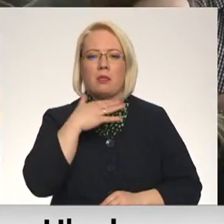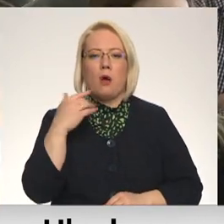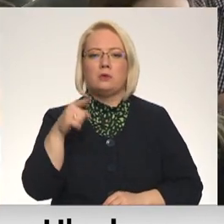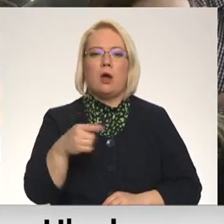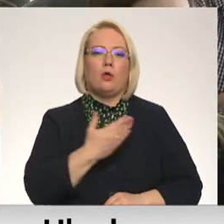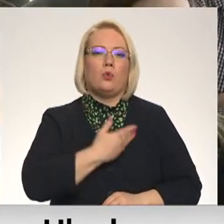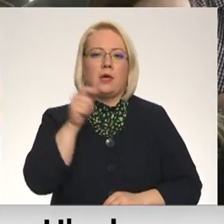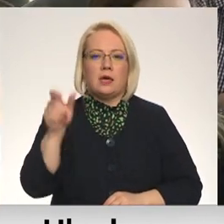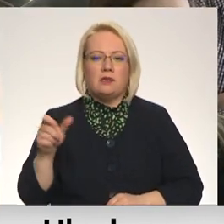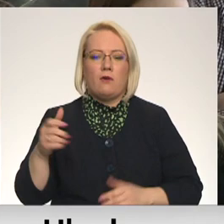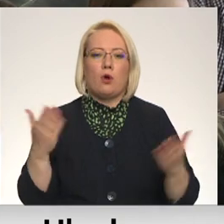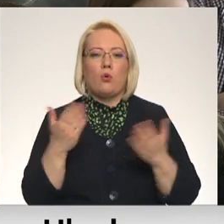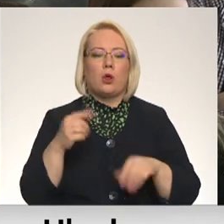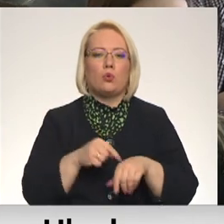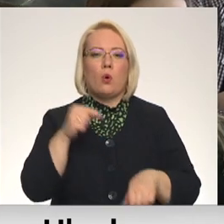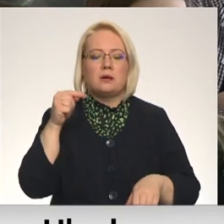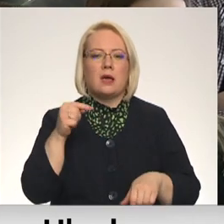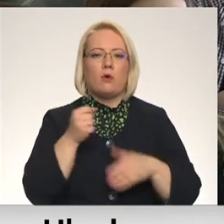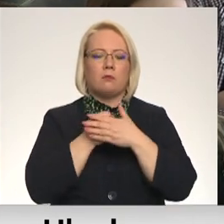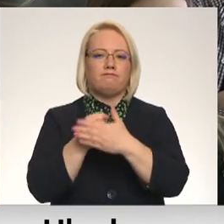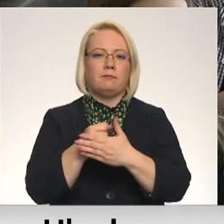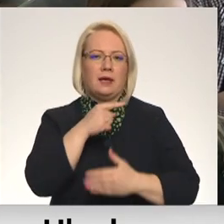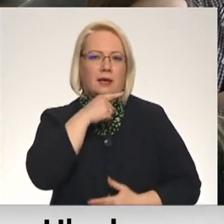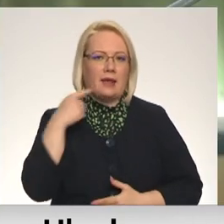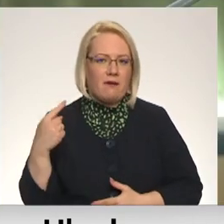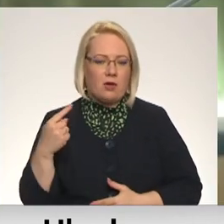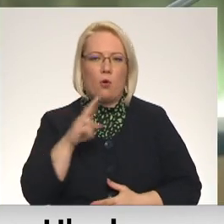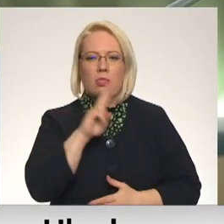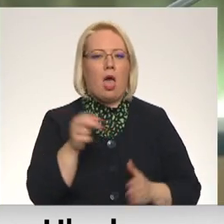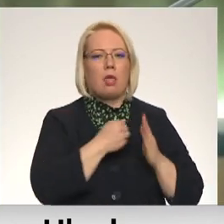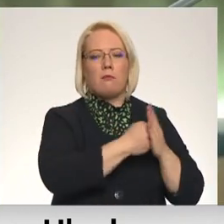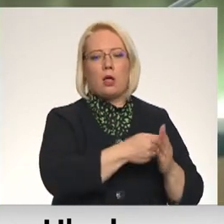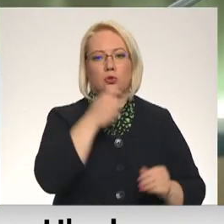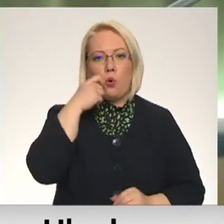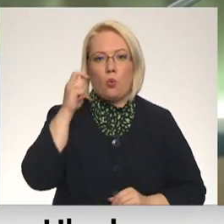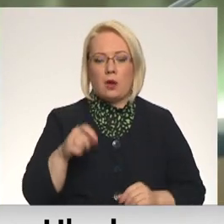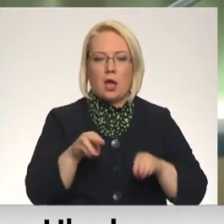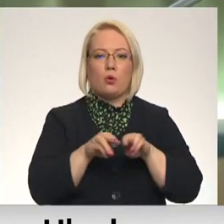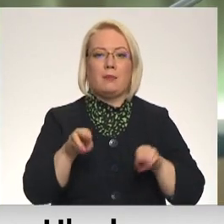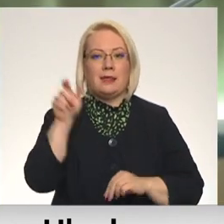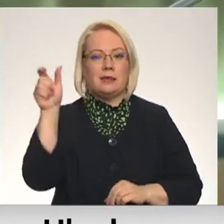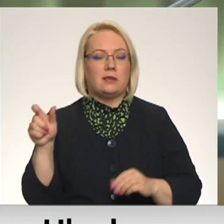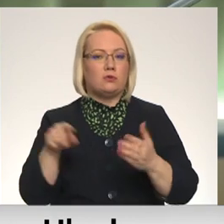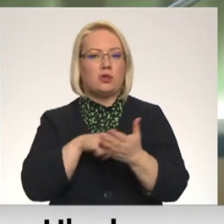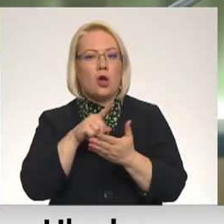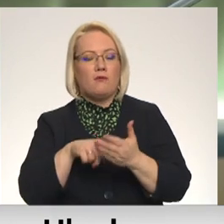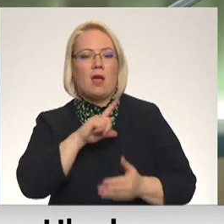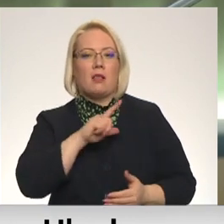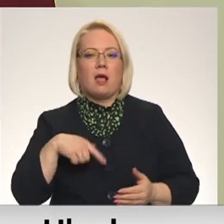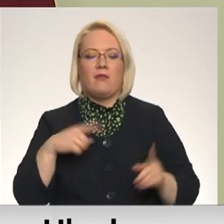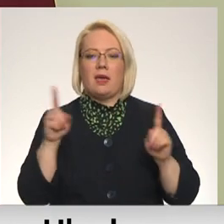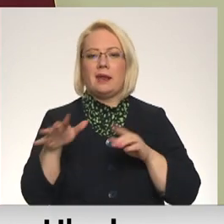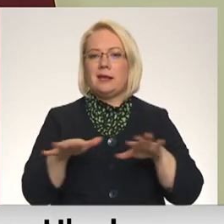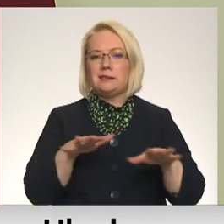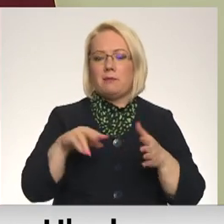iedzīvotāju, kuri noskaņoti prokrēmliski un kuri neatbalsta Ukrainu. Ministra uz jautājumu vēl Latvijai ir kāds rīcības plāns, ja